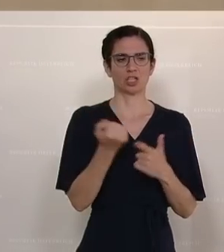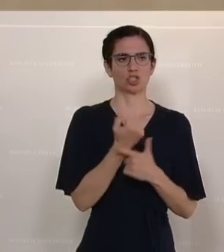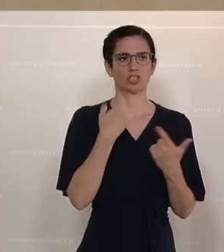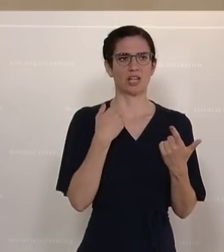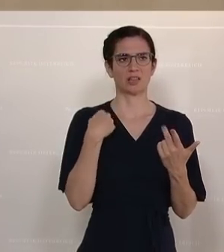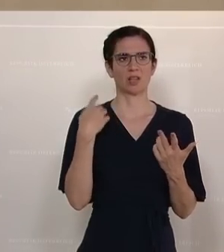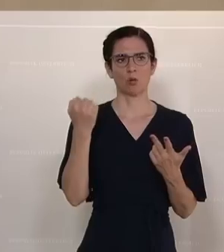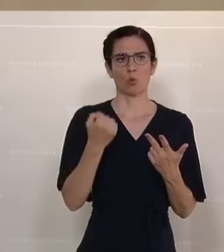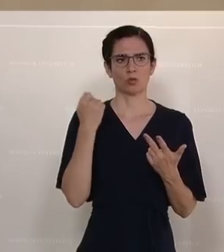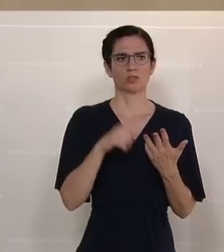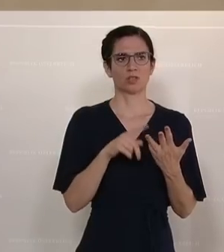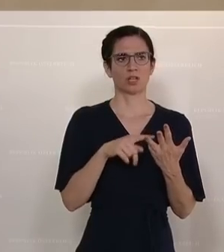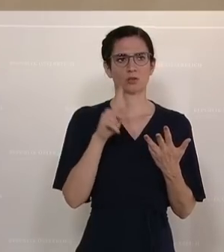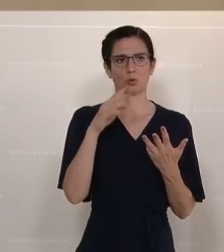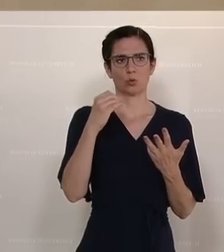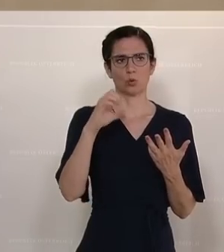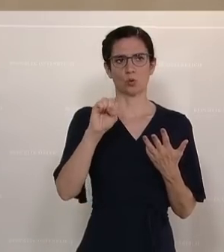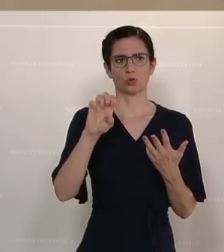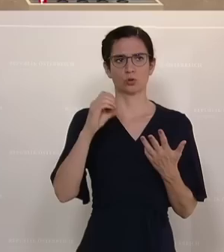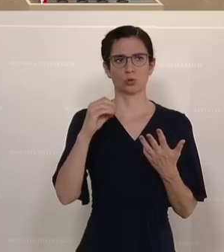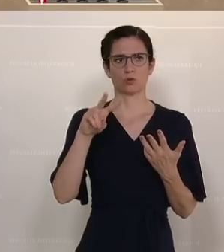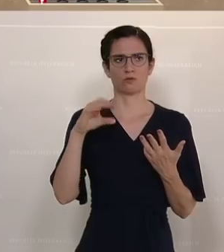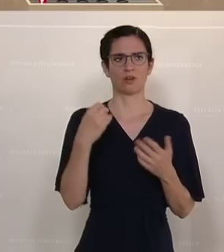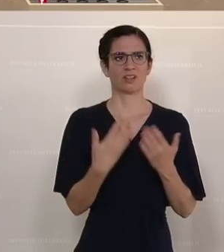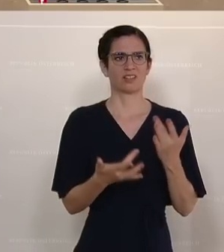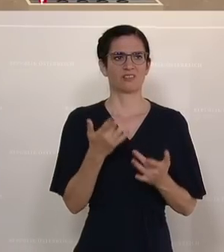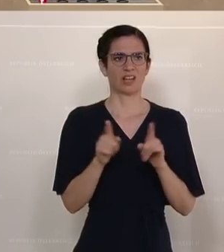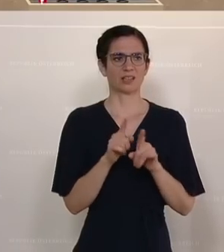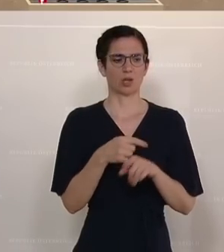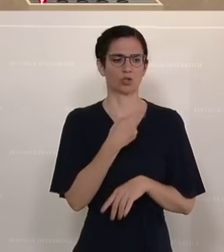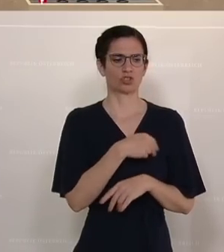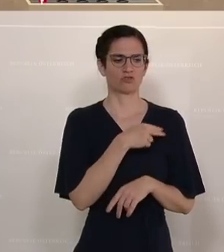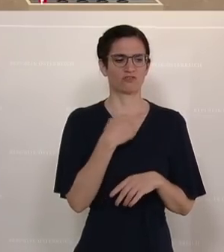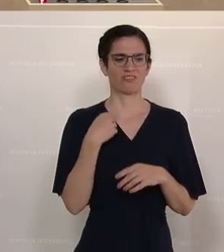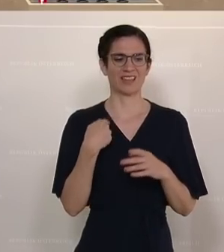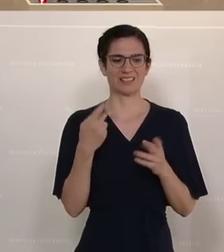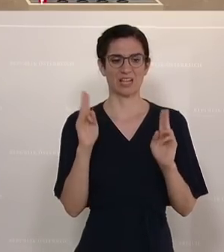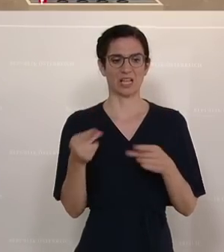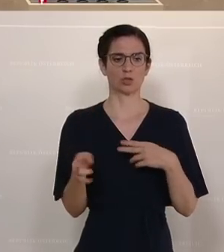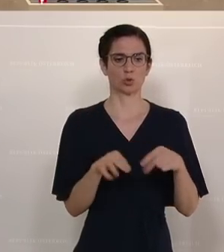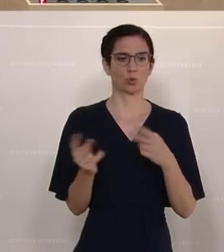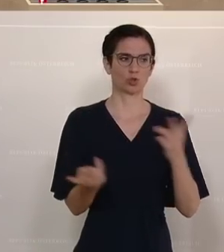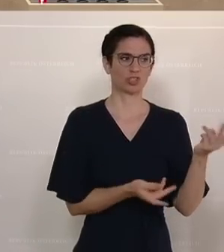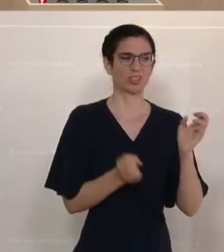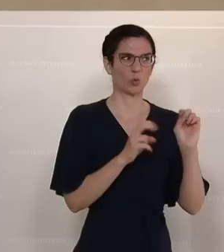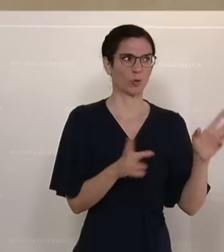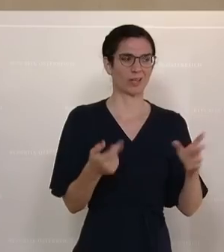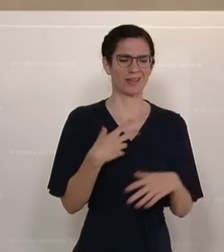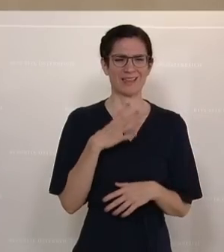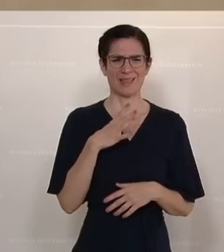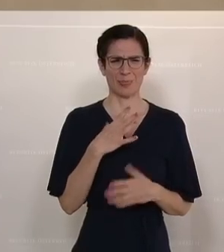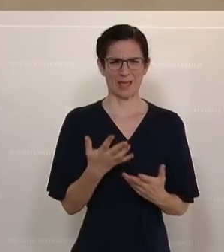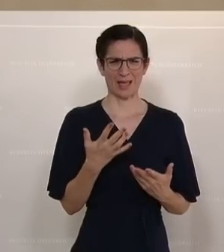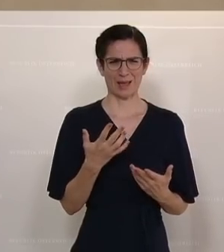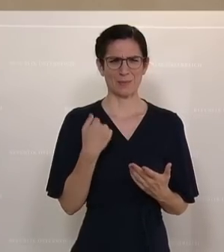Ja, es ist eh wichtig, dass wir mit der Schweiz Abkommen haben, dass wir die Schweizer wieder umschicken. Aber ich glaube, es ist jetzt nicht